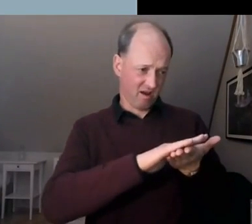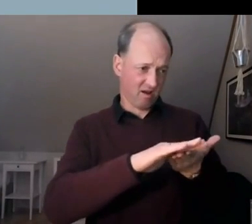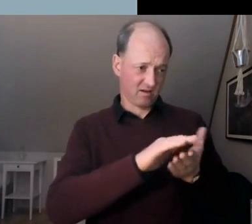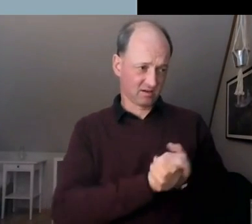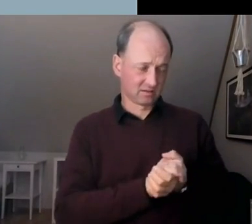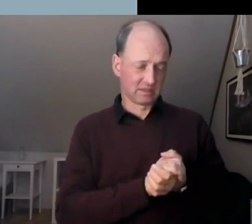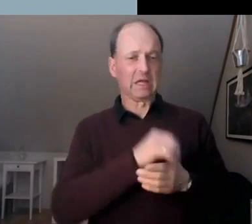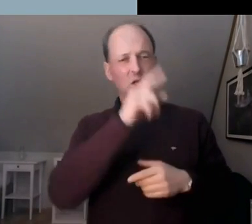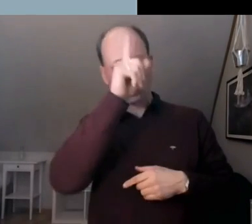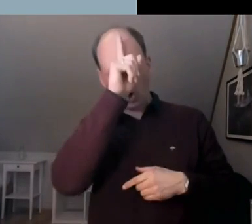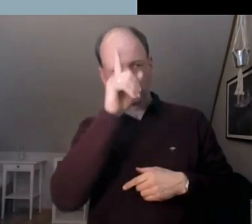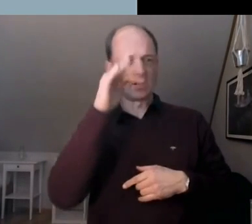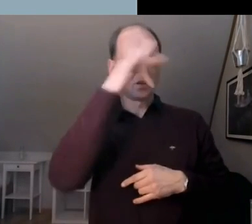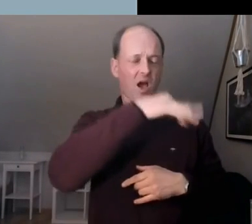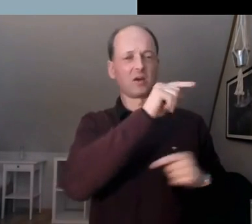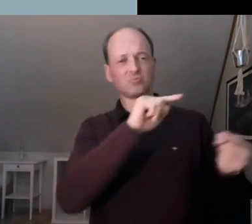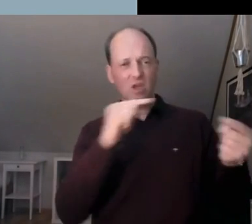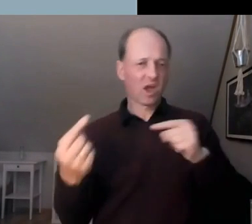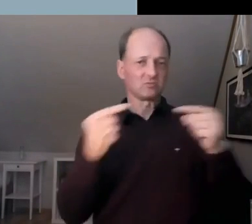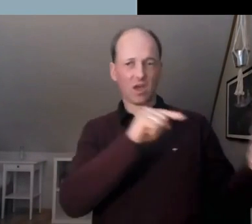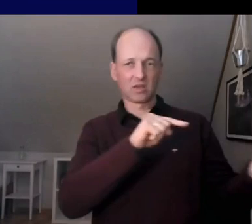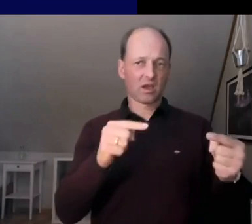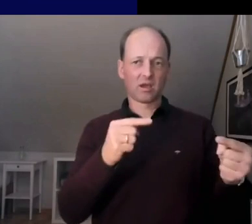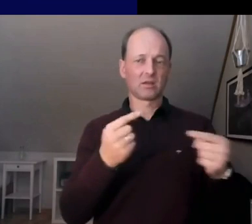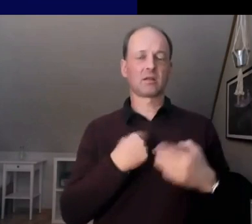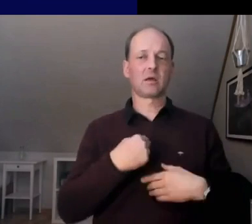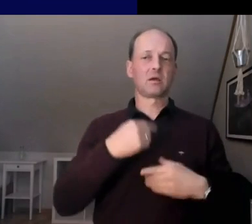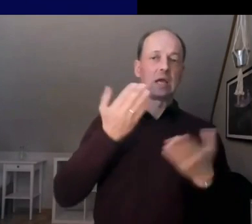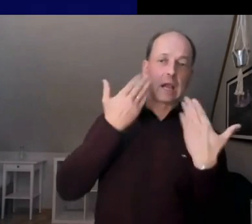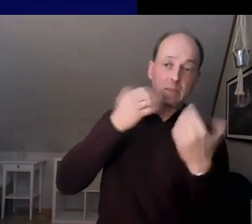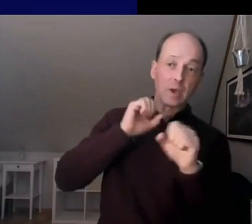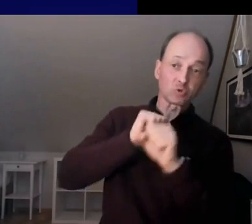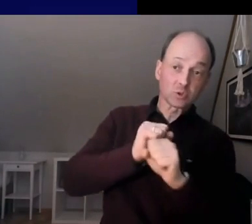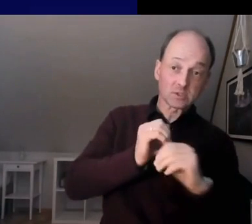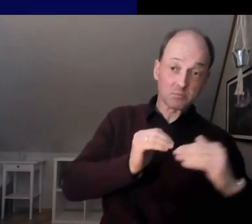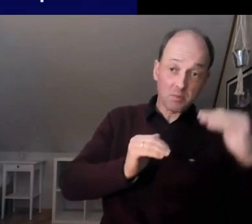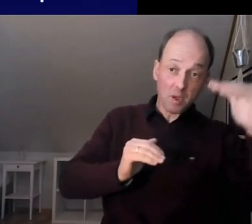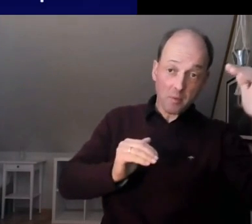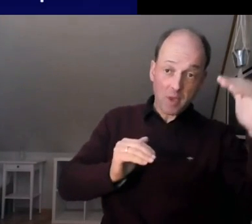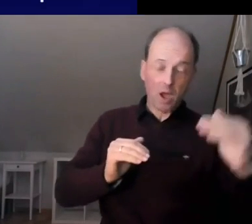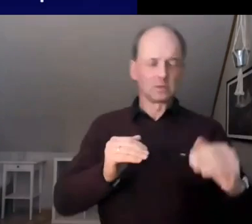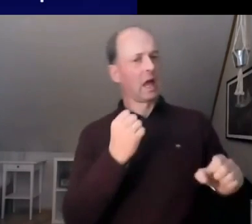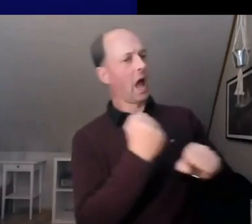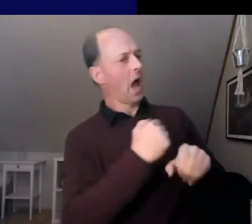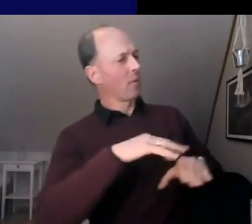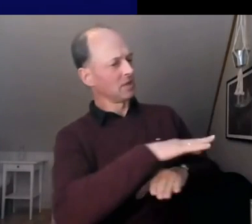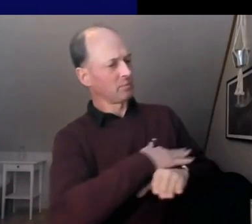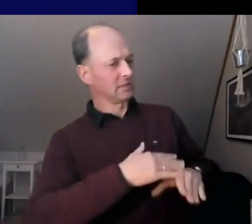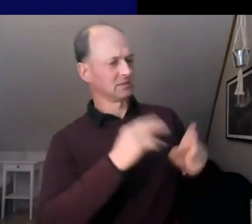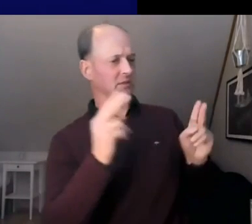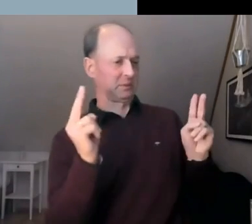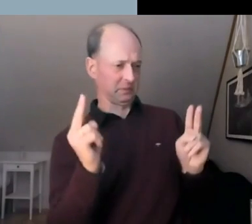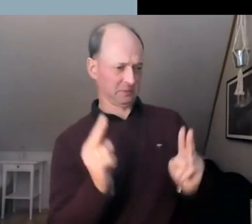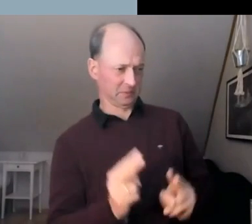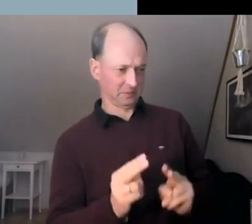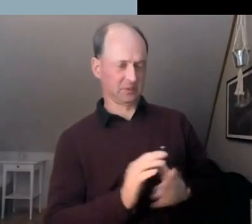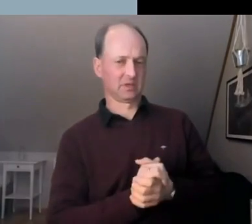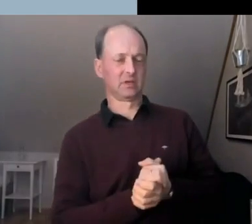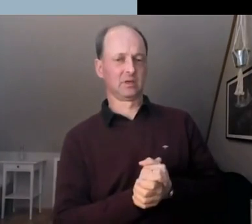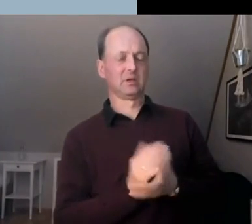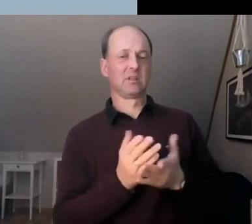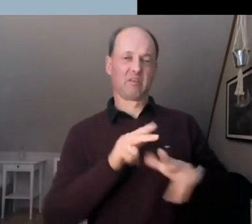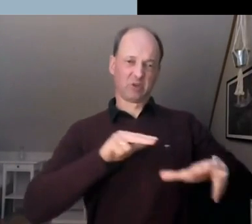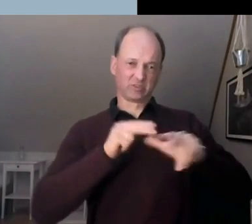zerstritten. Die einen wollen mehr Klimaschutz, die anderen haben Angst, dass dadurch Arbeitsplätze verloren gehen oder die Wirtschaft bergab geht.